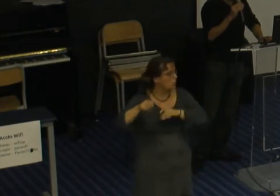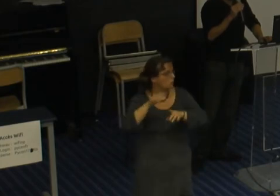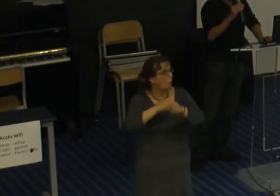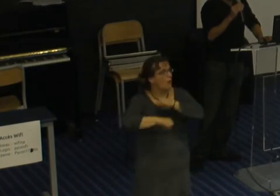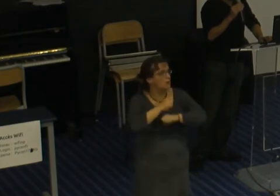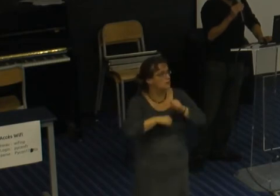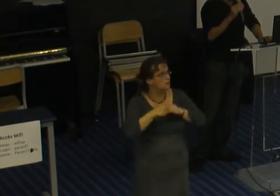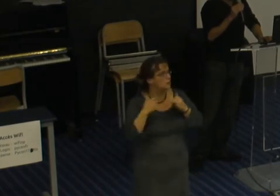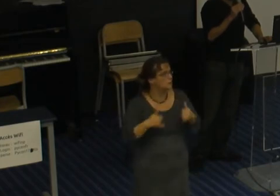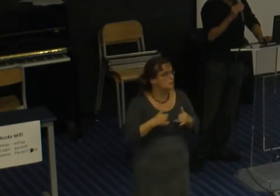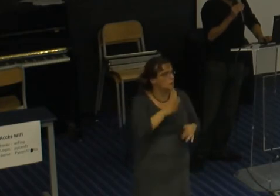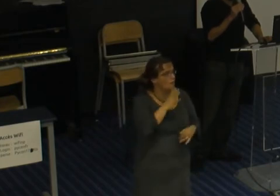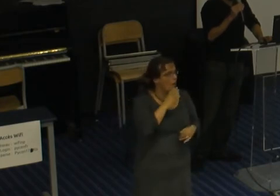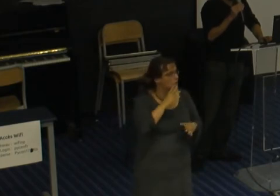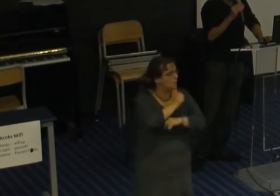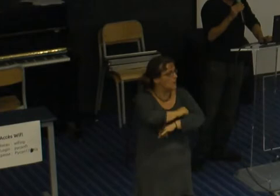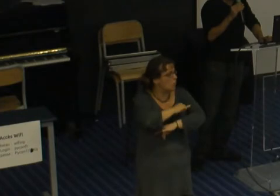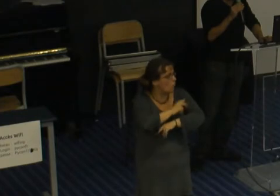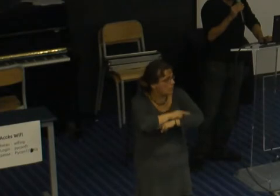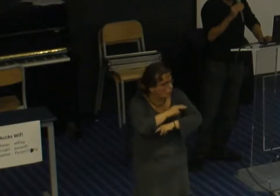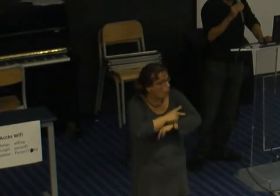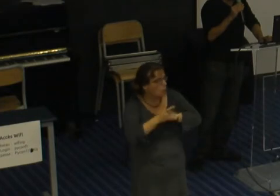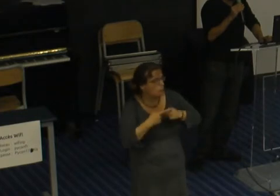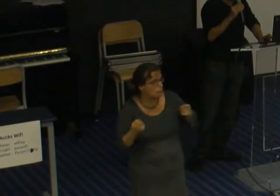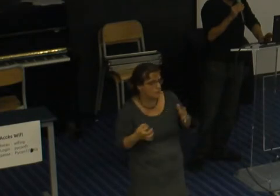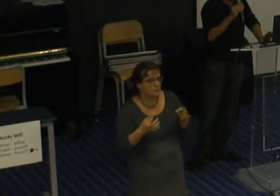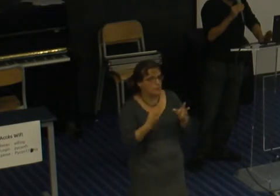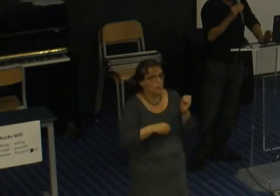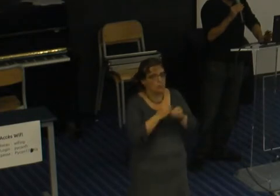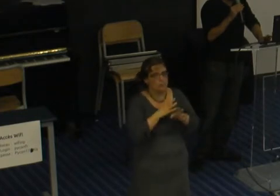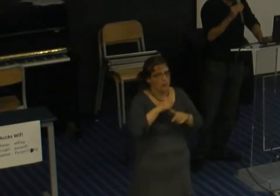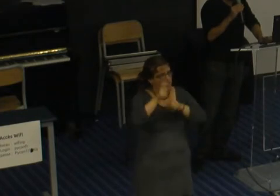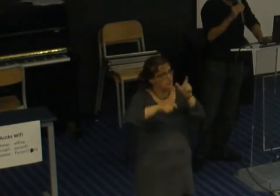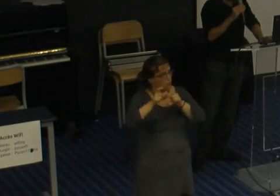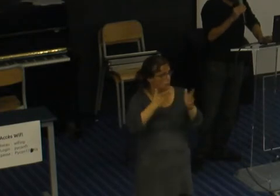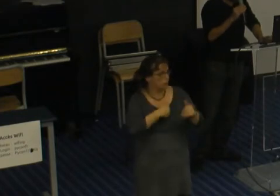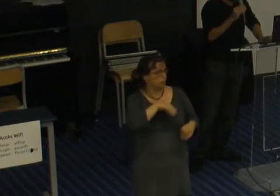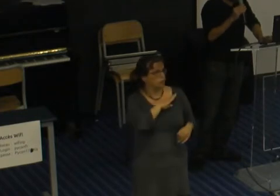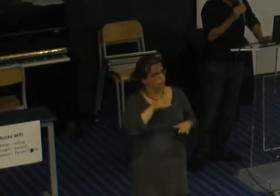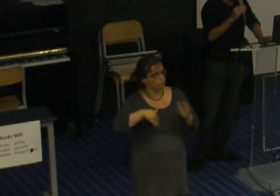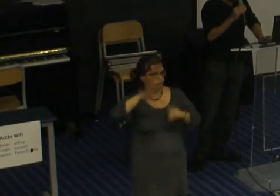le plus rapidement possible il y a aussi des gens qui sont proposés pour faire de la médiation donc voilà